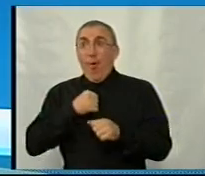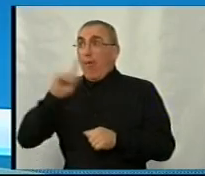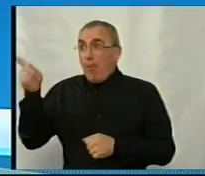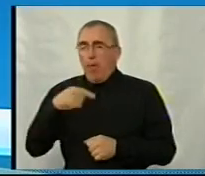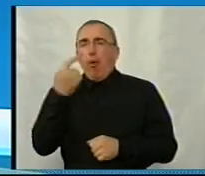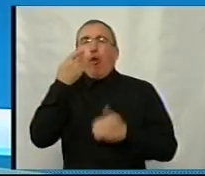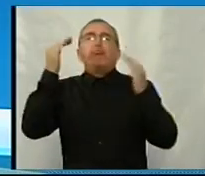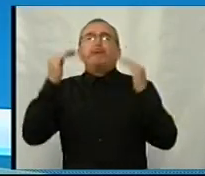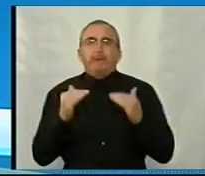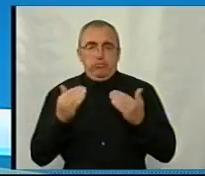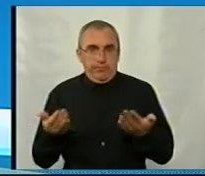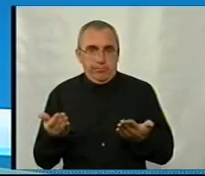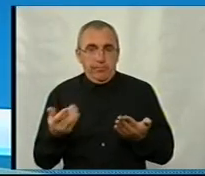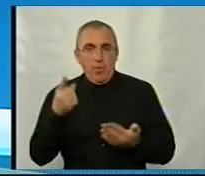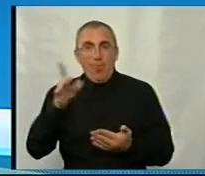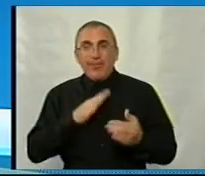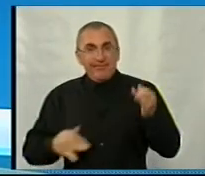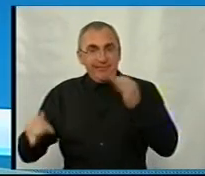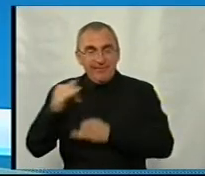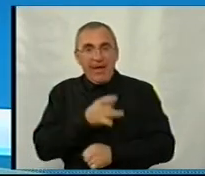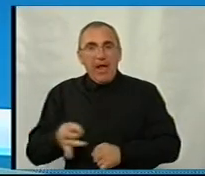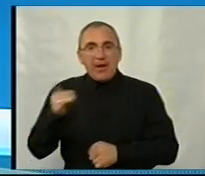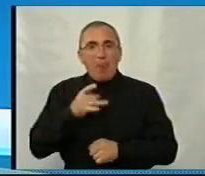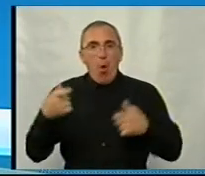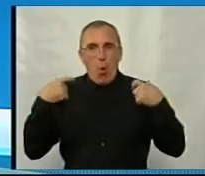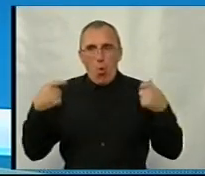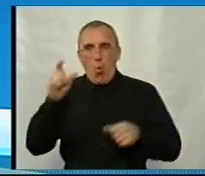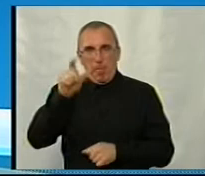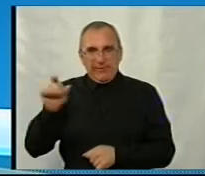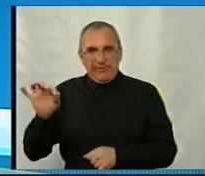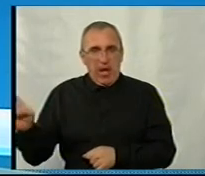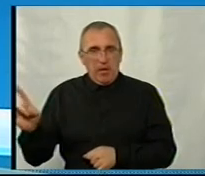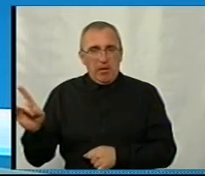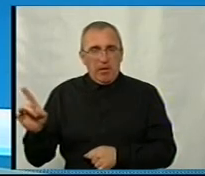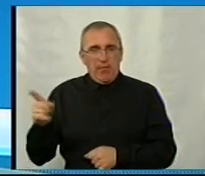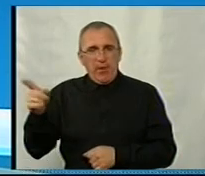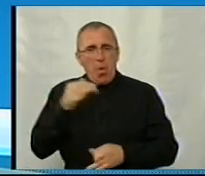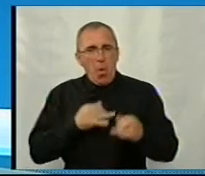я до чого питаю, тому що у вас отнорада була з районними комісарами, і ви говорили там про